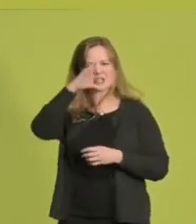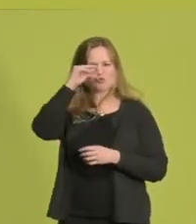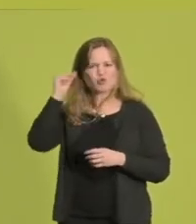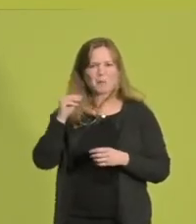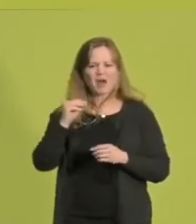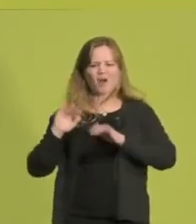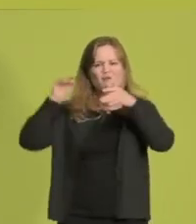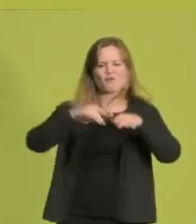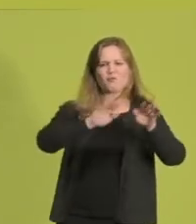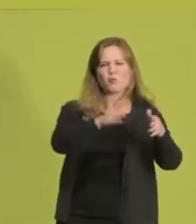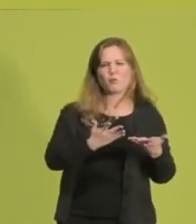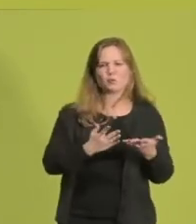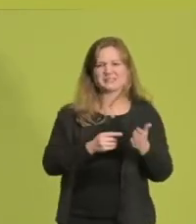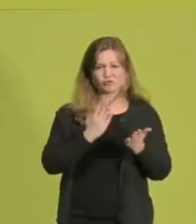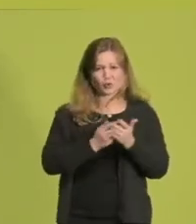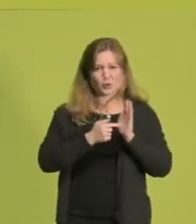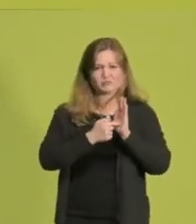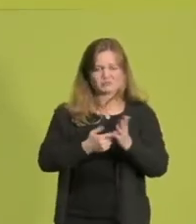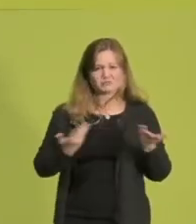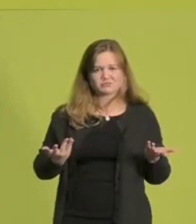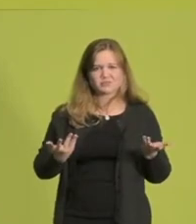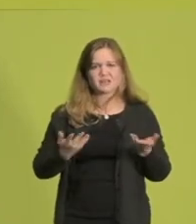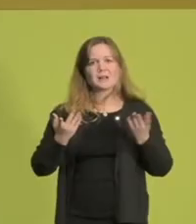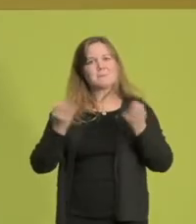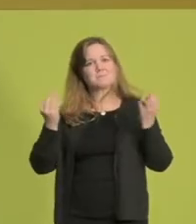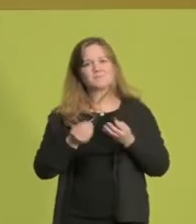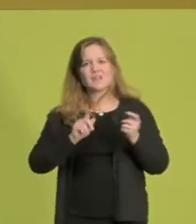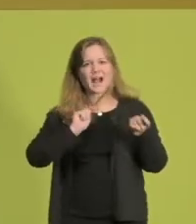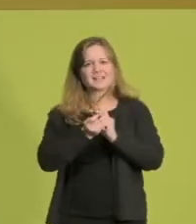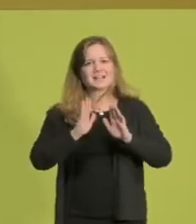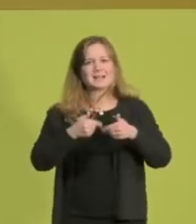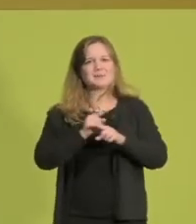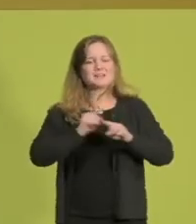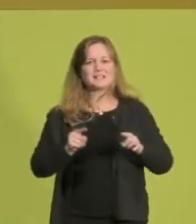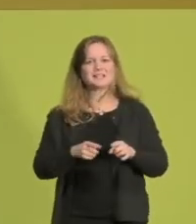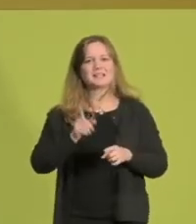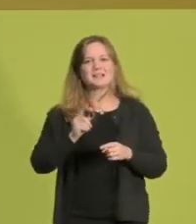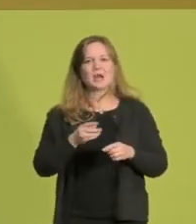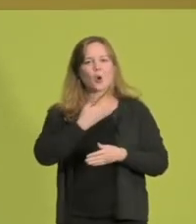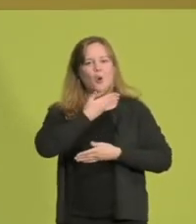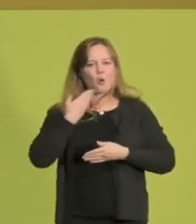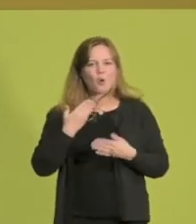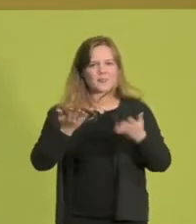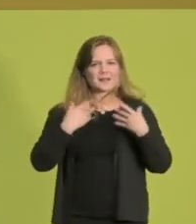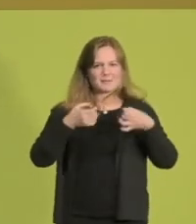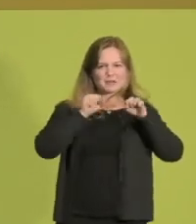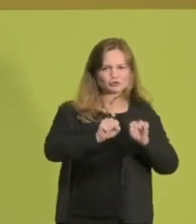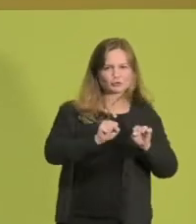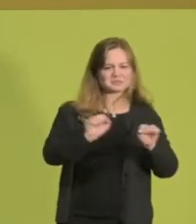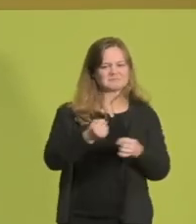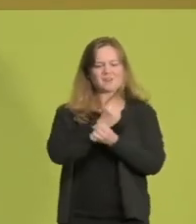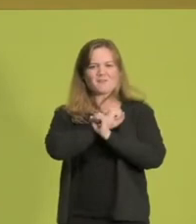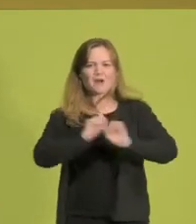doch, es gibt keine Alternative, als jetzt zu gestalten. Ohne Klimaschutz keine Freiheit, kein